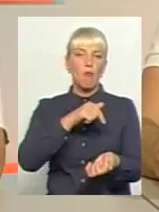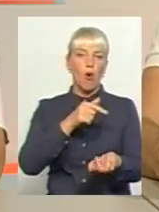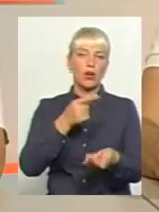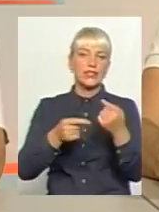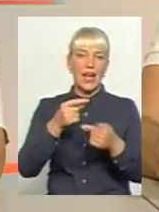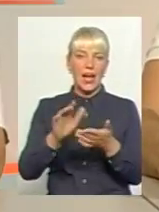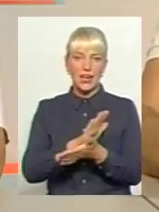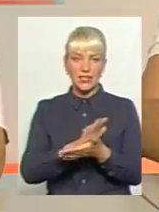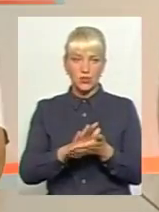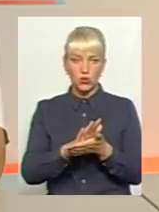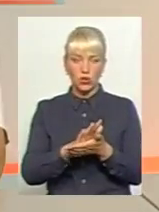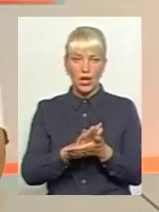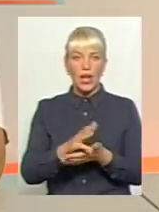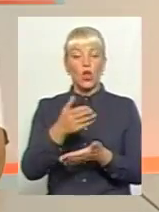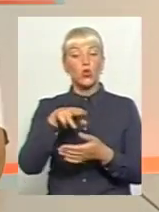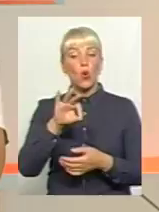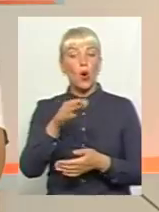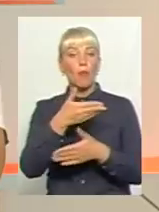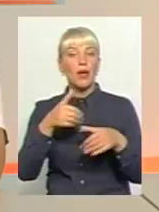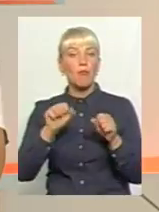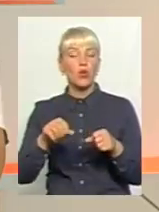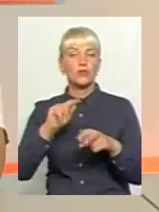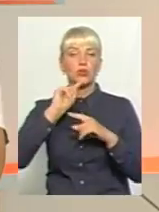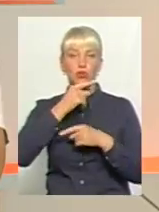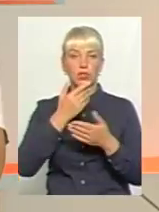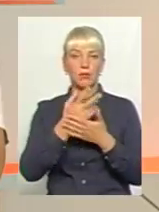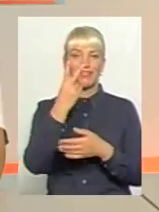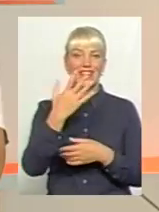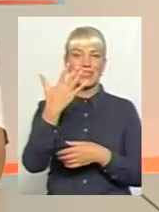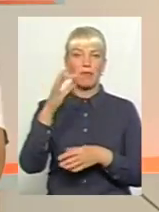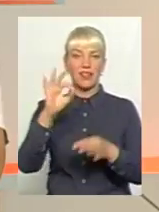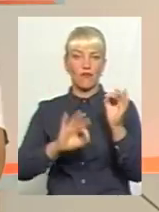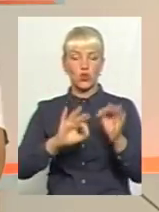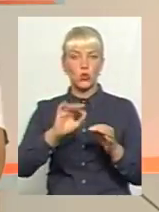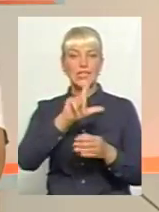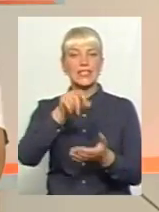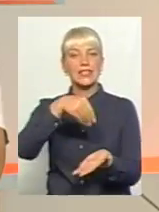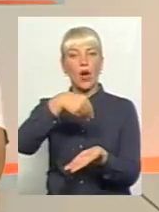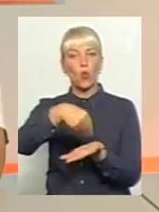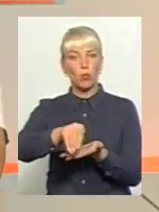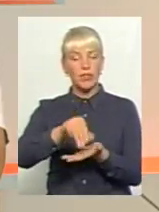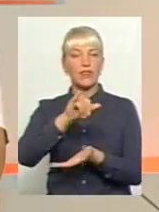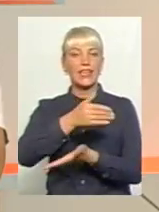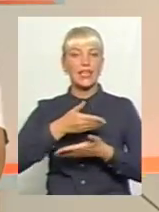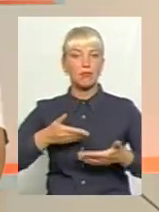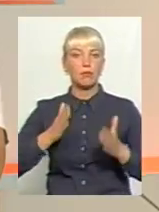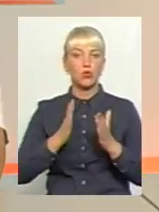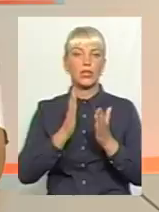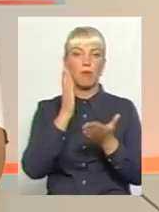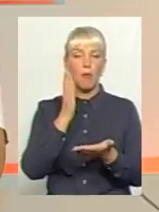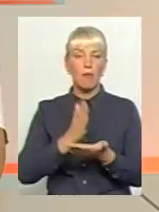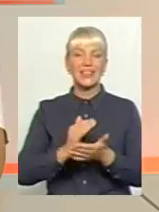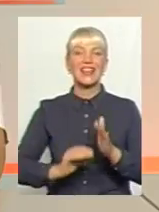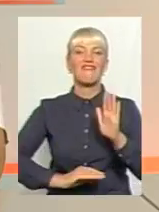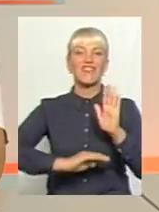них необхідних препаратів, ми зможемо зекономити тут десь 25% з закупівлі, і ми будемо мати високопоточні